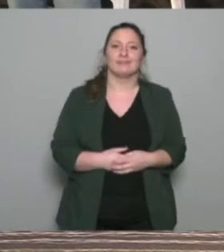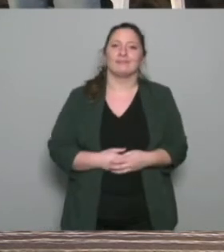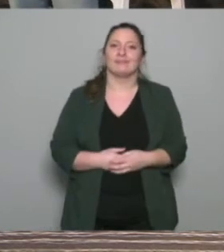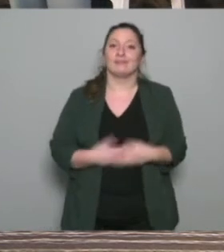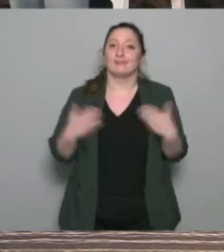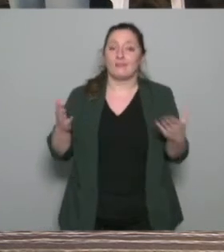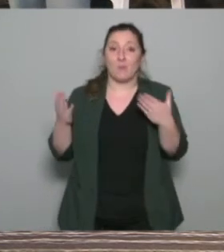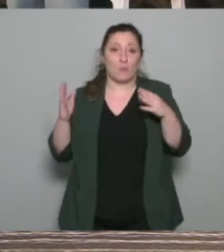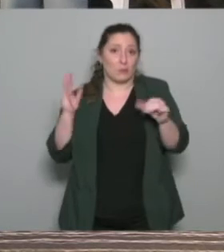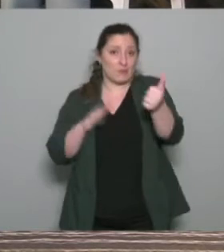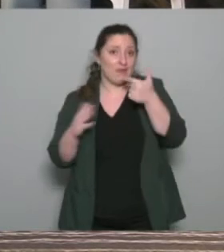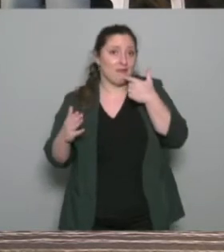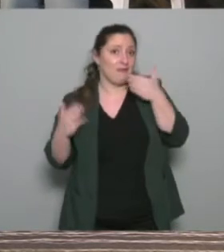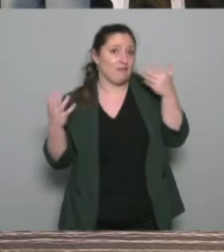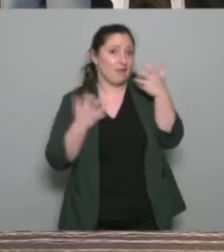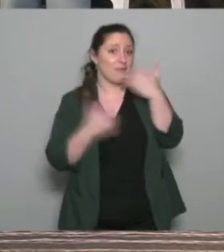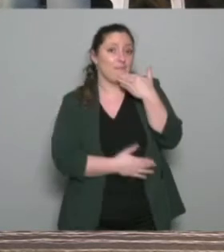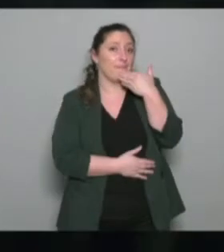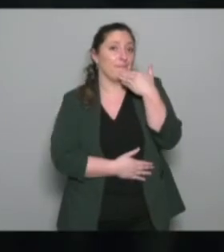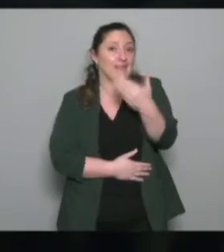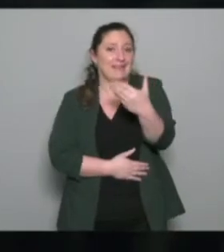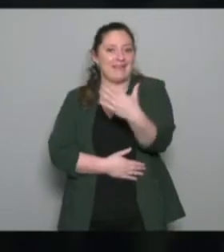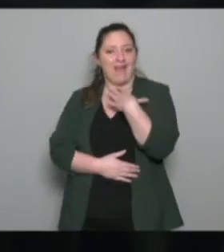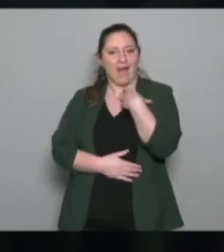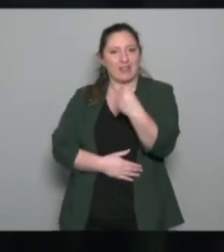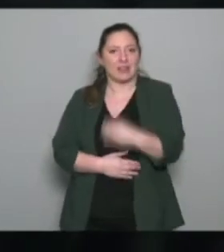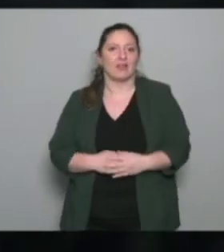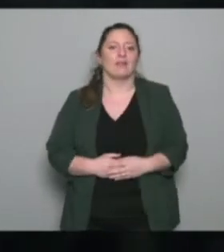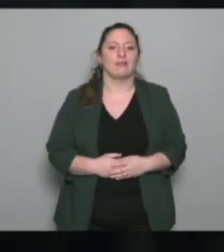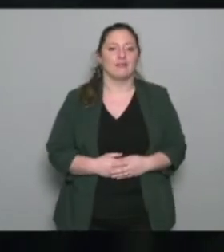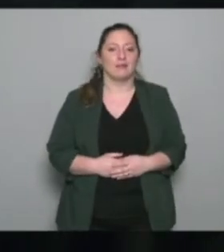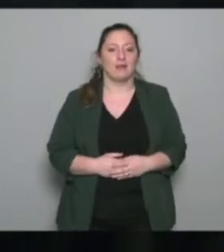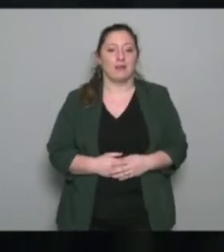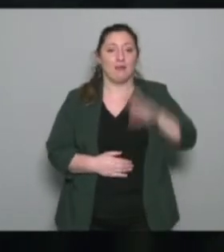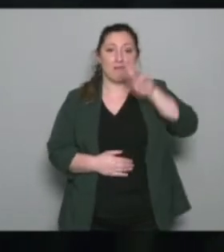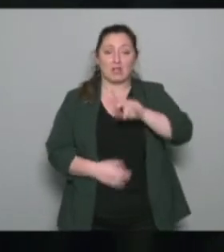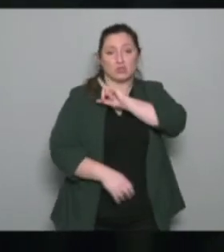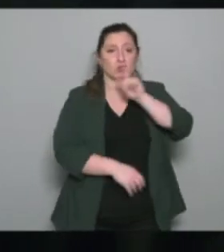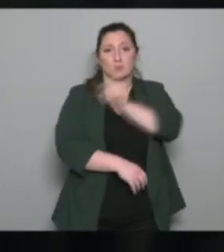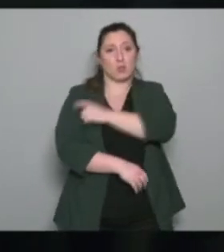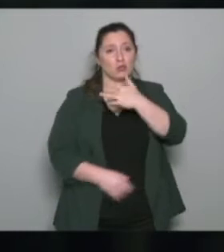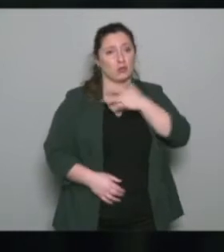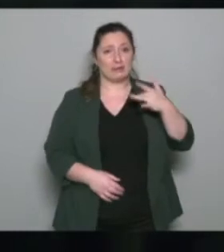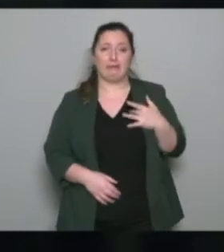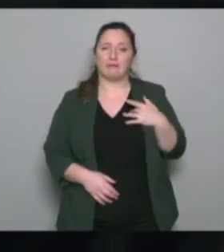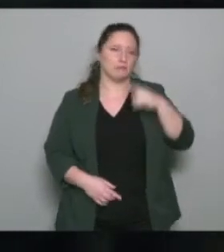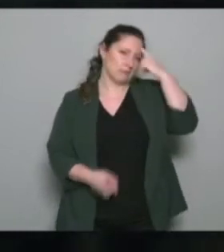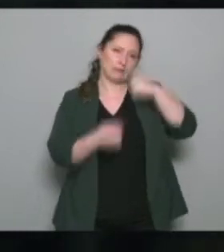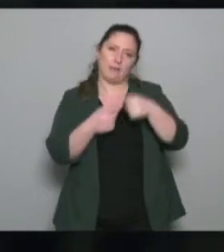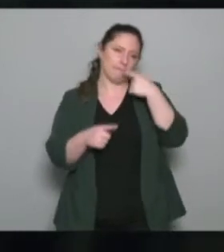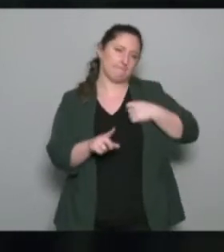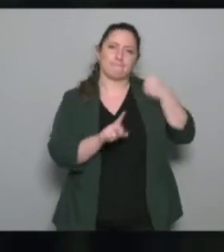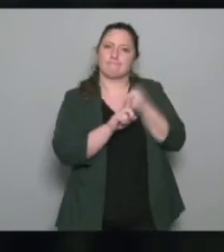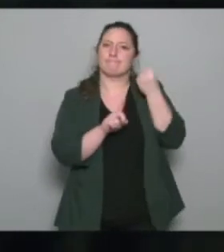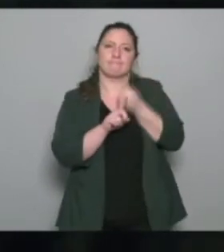je voulais commencer par vous remercier de m'avoir invitée à ce webinaire, parce que le sport santé, c'est un sujet qui me tient à cœur au quotidien, dans mon